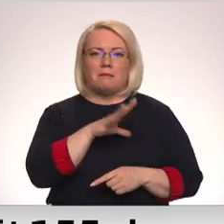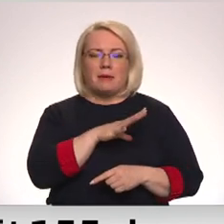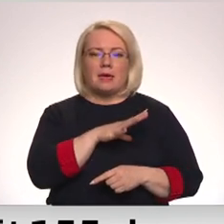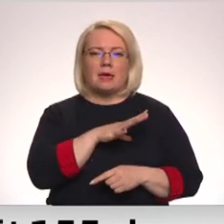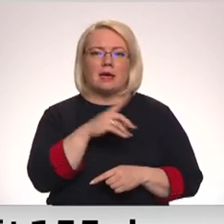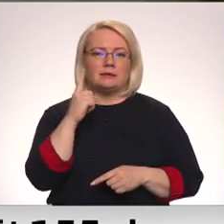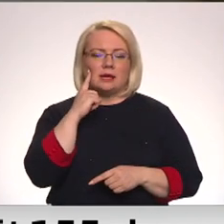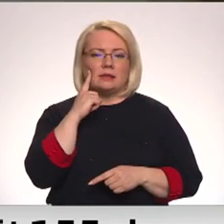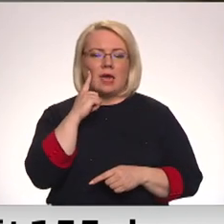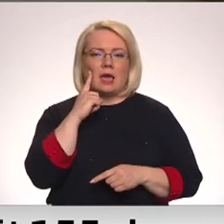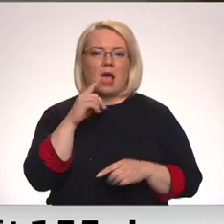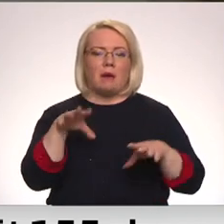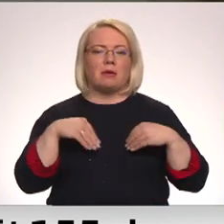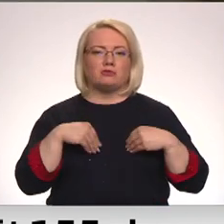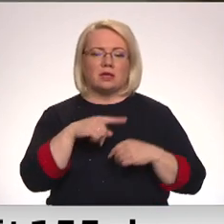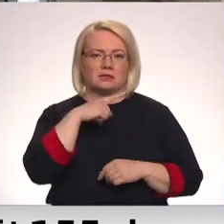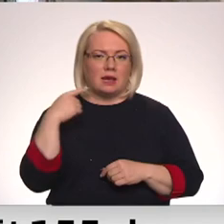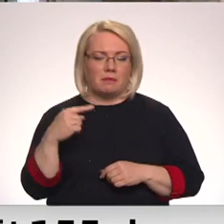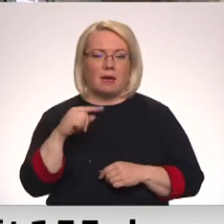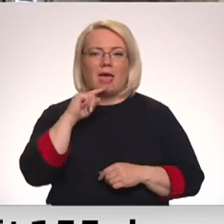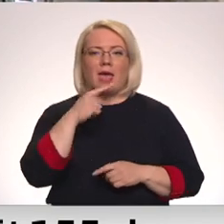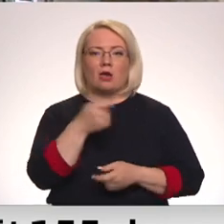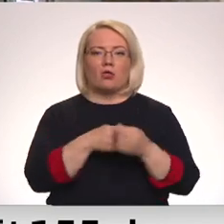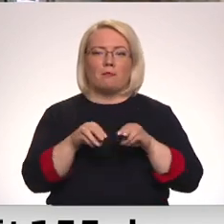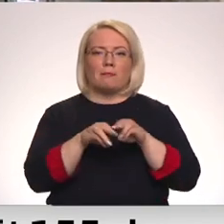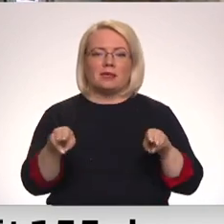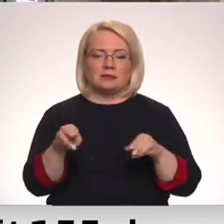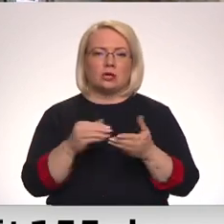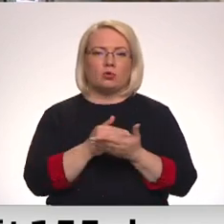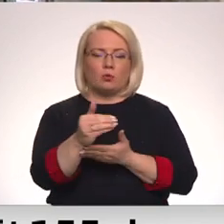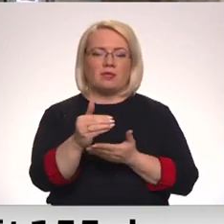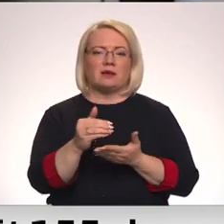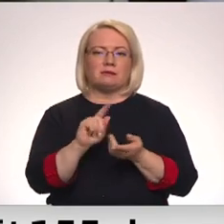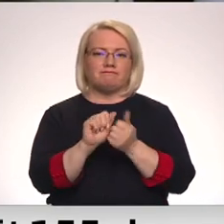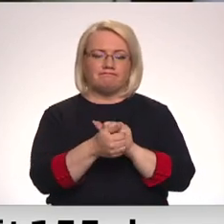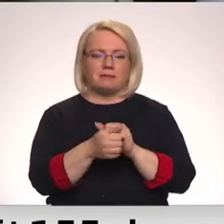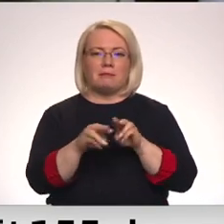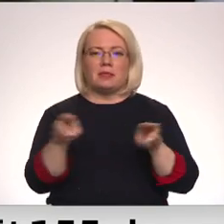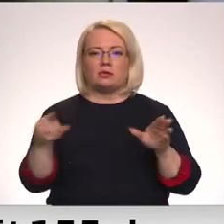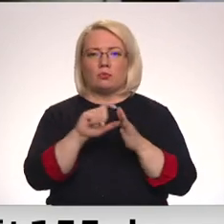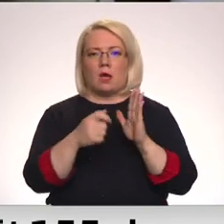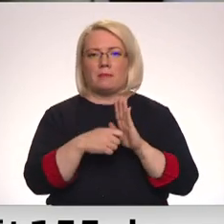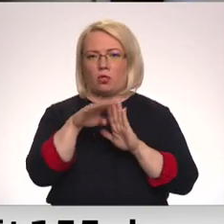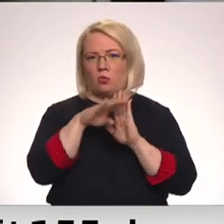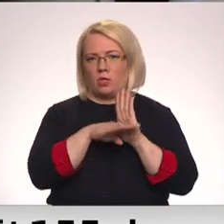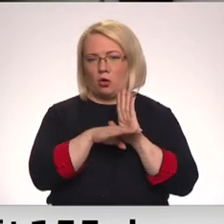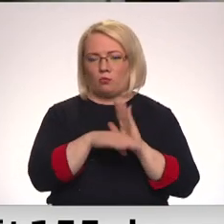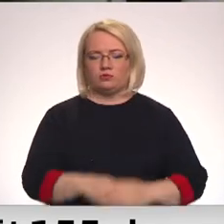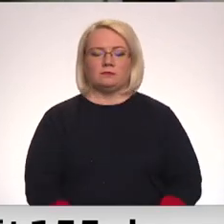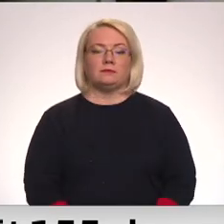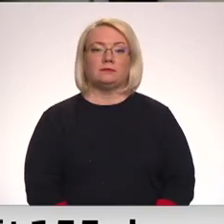apņemšanās gribam. Ekonomikas ministrī turpināšot virzīt izmaiņas ministru kabineta noteikumos. Dāvids Frenenpels, Latvijas televīzija.